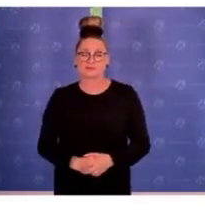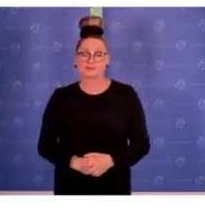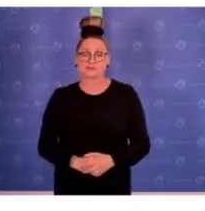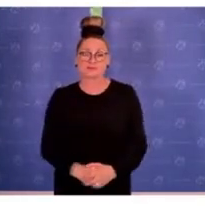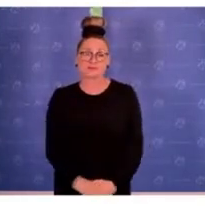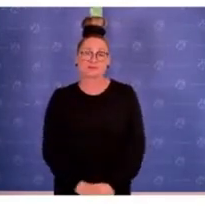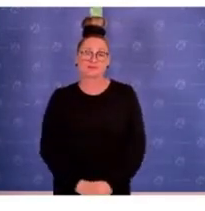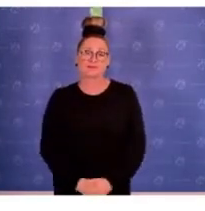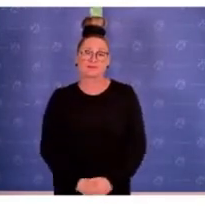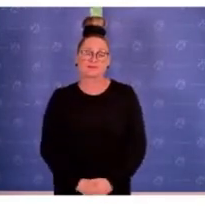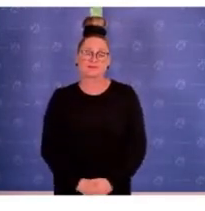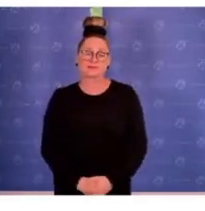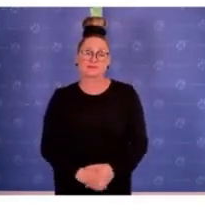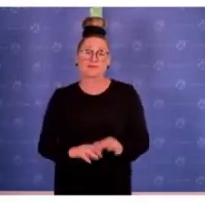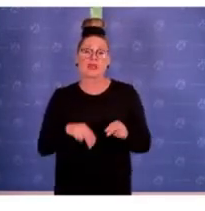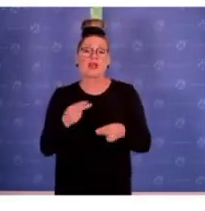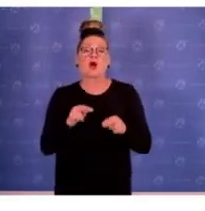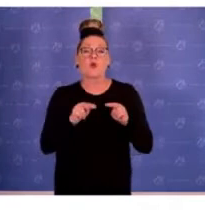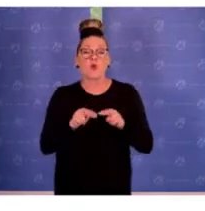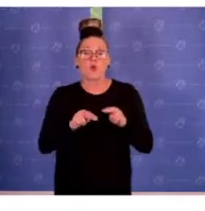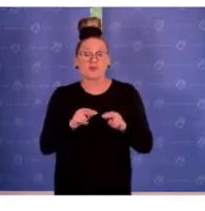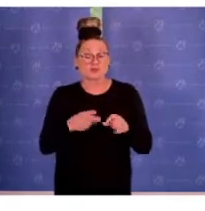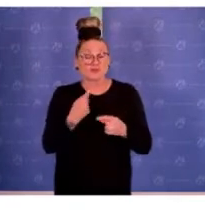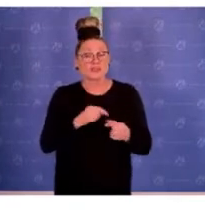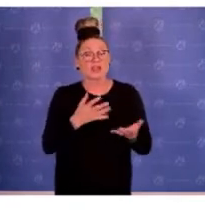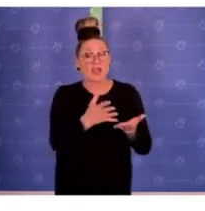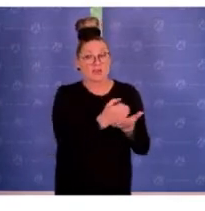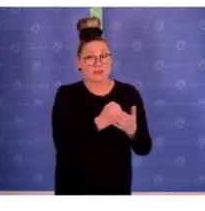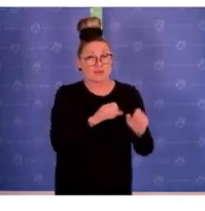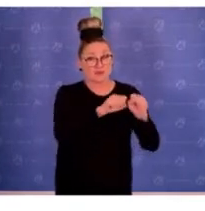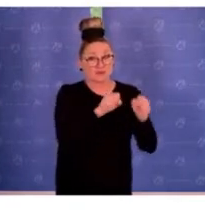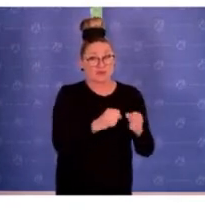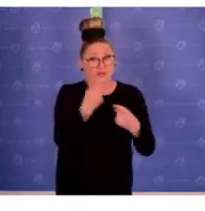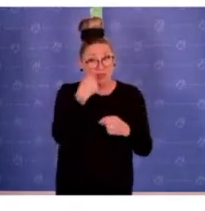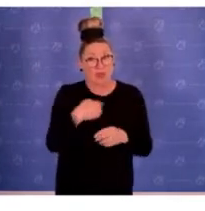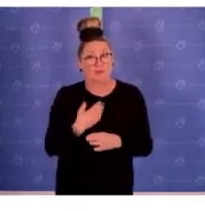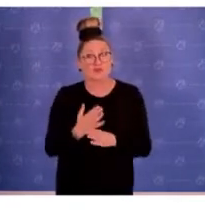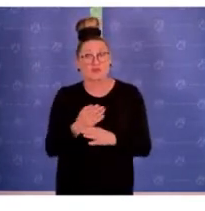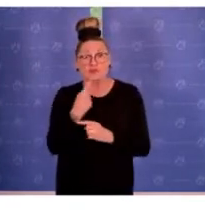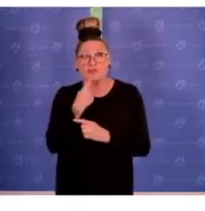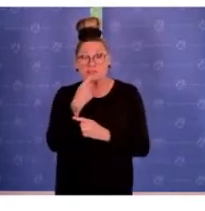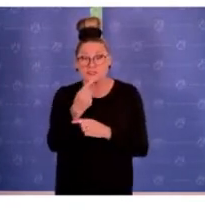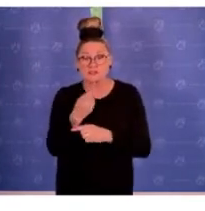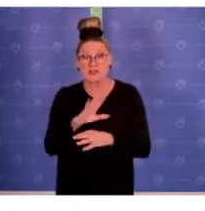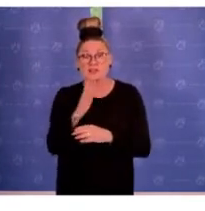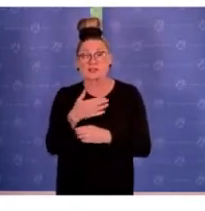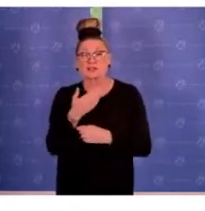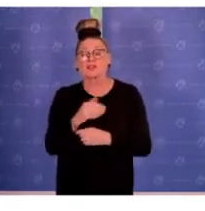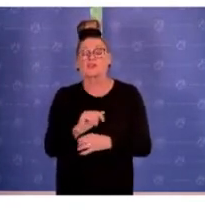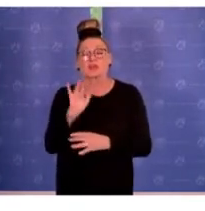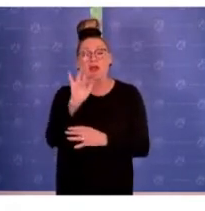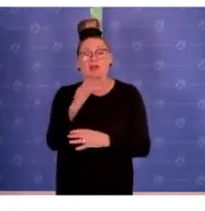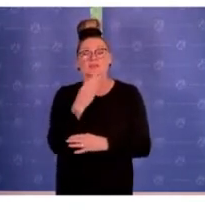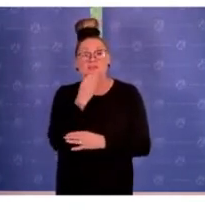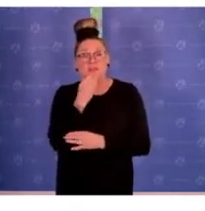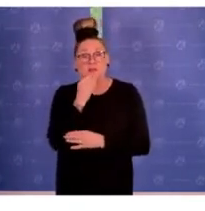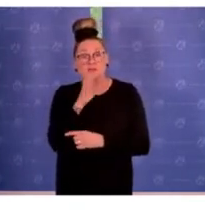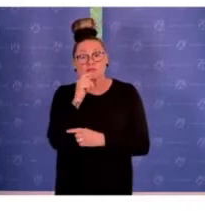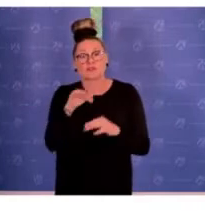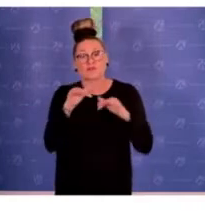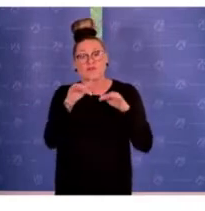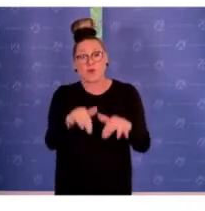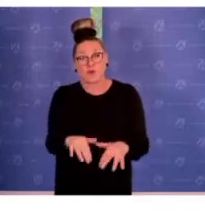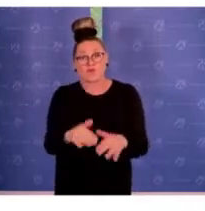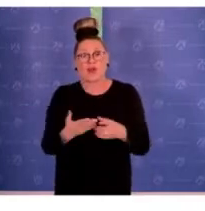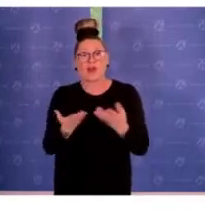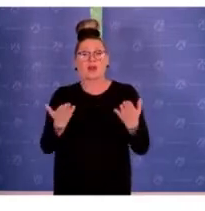Dass diese unterschiedlichen Erfassungssysteme existieren im Bereich von antisemitischen Vorfällen,